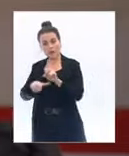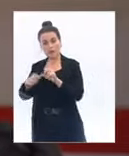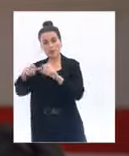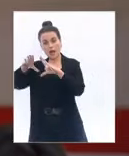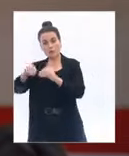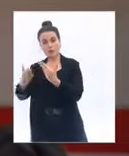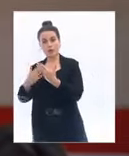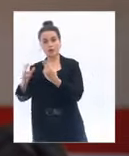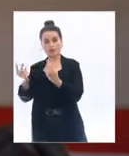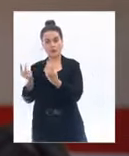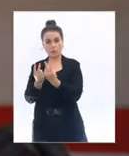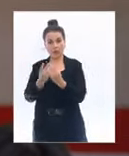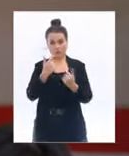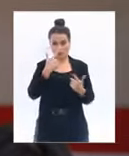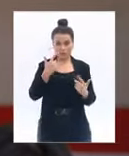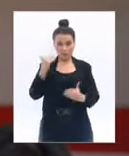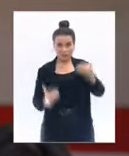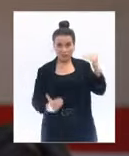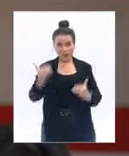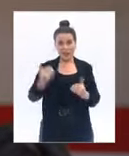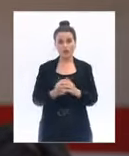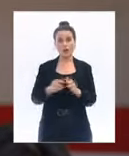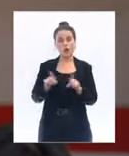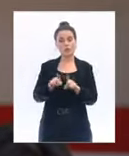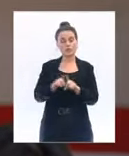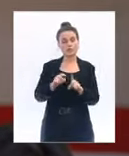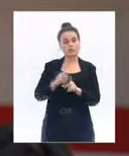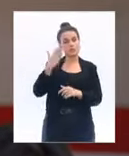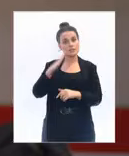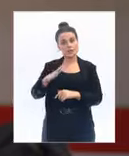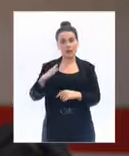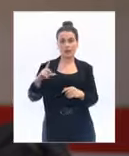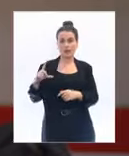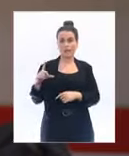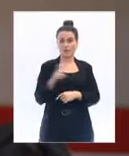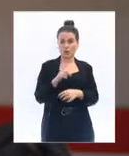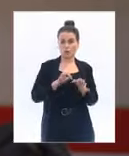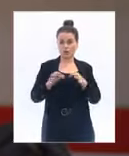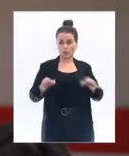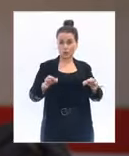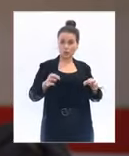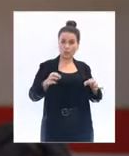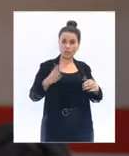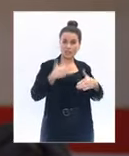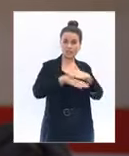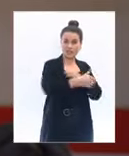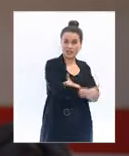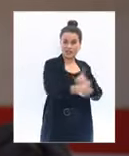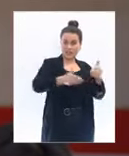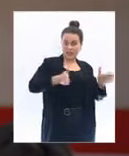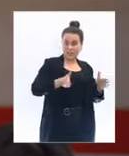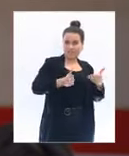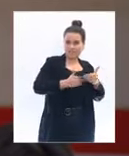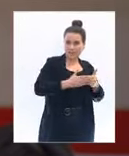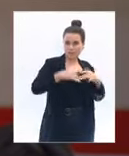Une question aussi sur cette attestation. On sait désormais que le virus circule beaucoup plus dans les lieux fermés. Est-ce que priver les gens de déplacement, en tout cas